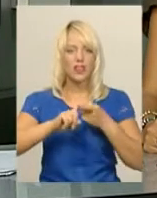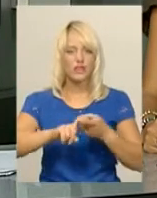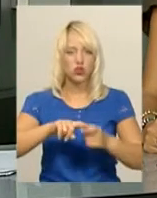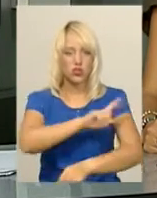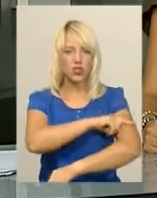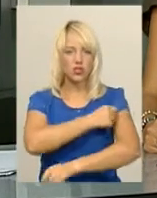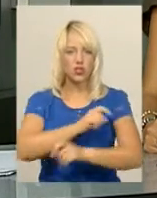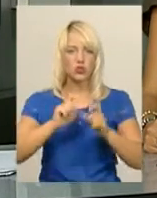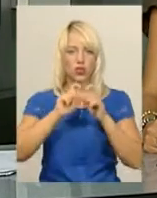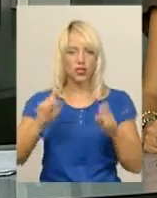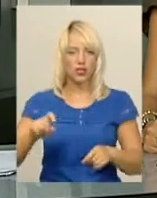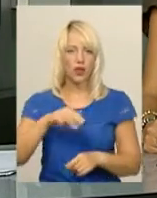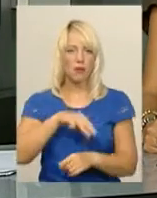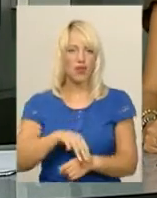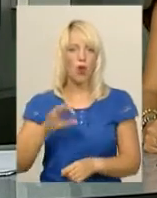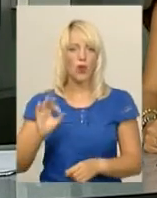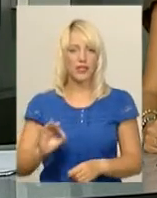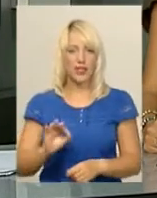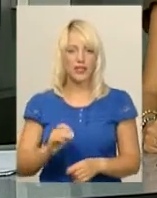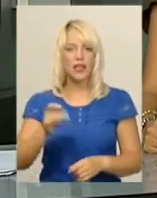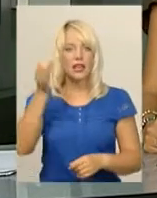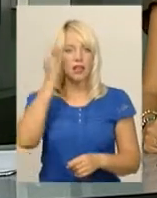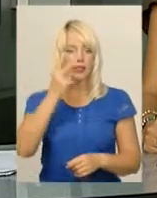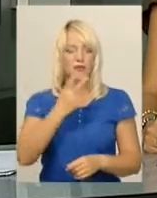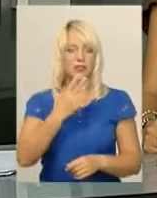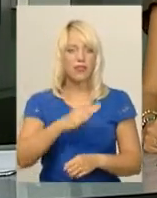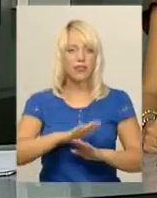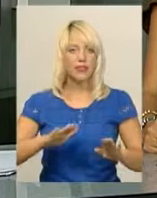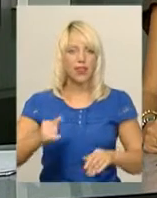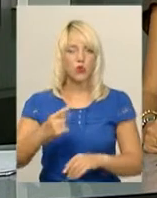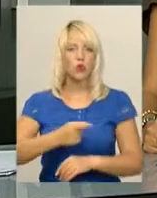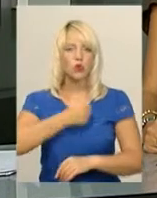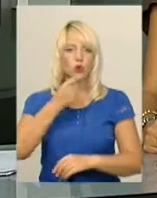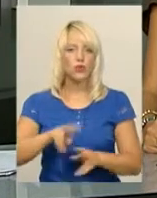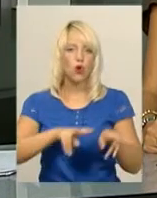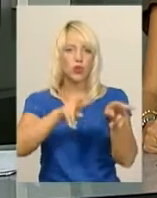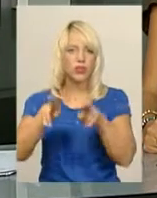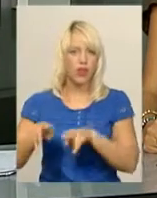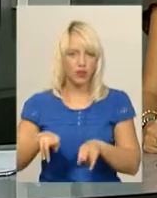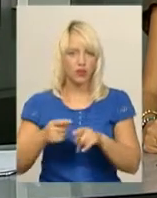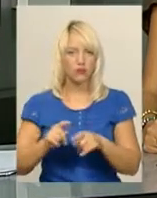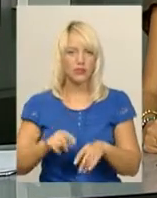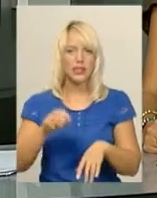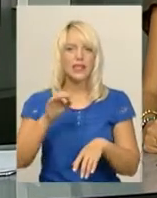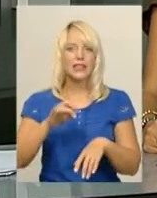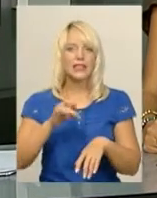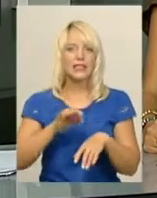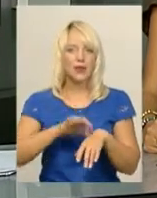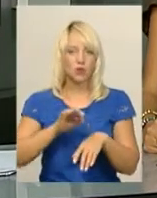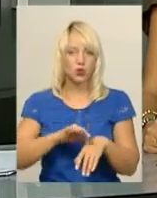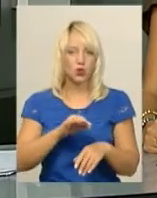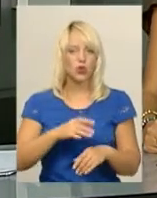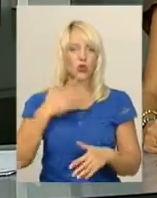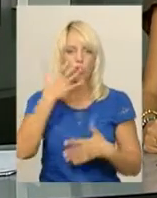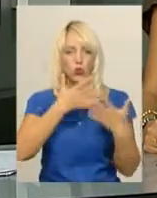клінічної лікарні Таміла Олексаняна. Нагадаю, 25 дітей і одного дорослого з однаковими симптомами, нудота та температура вчора